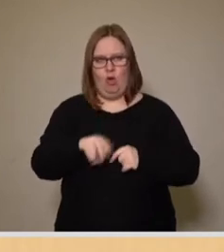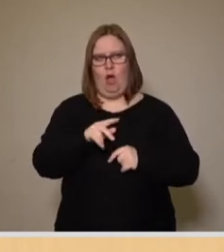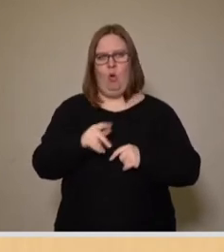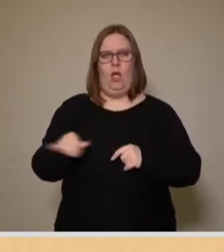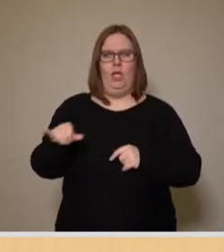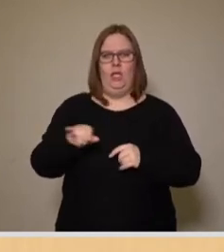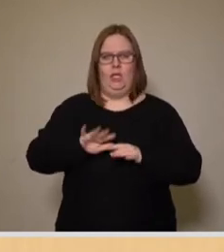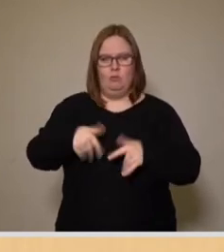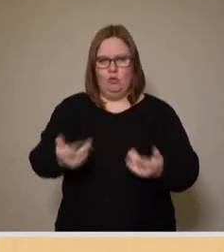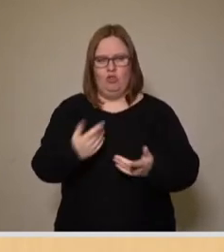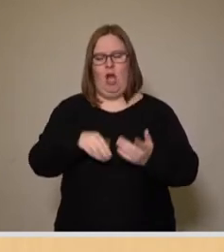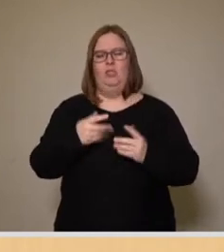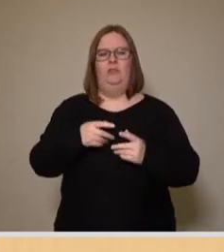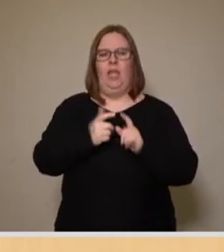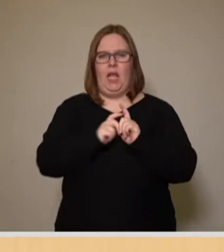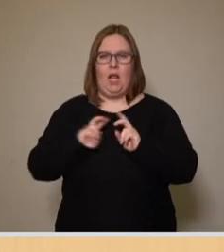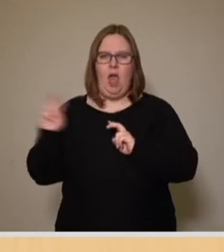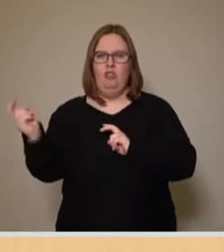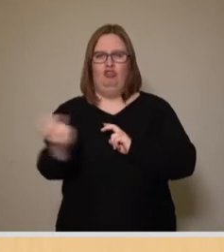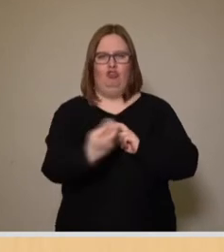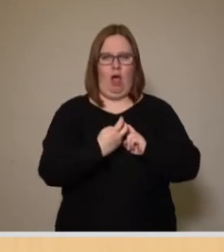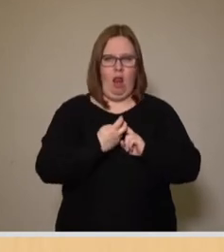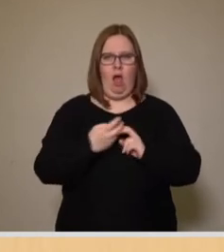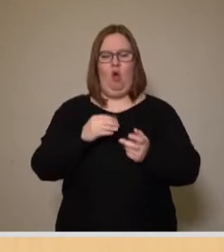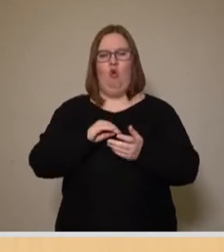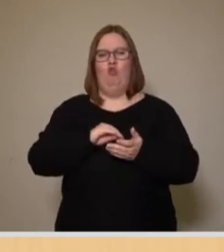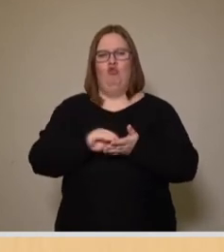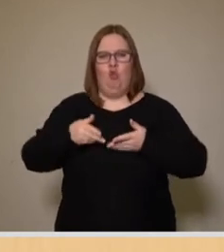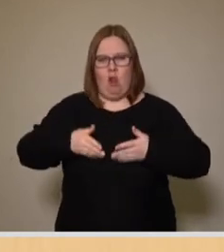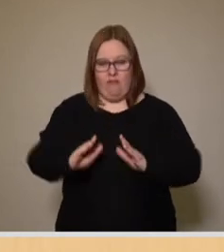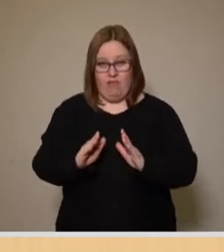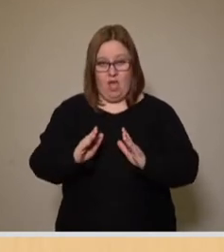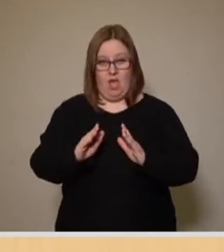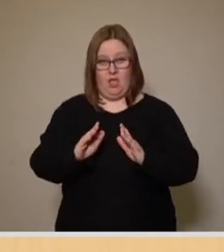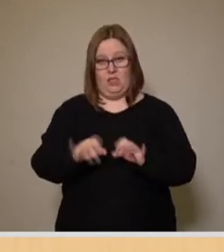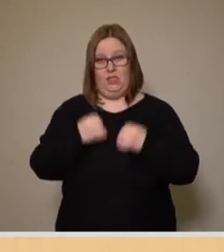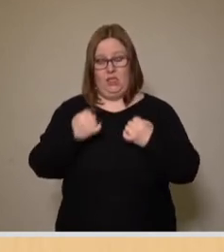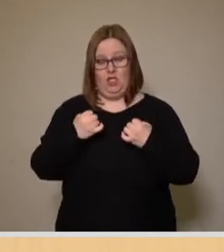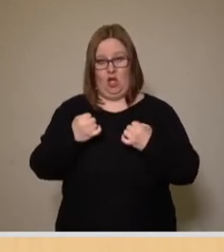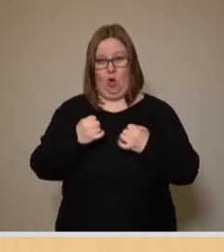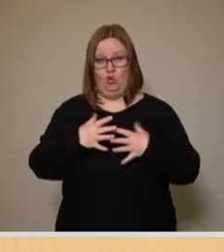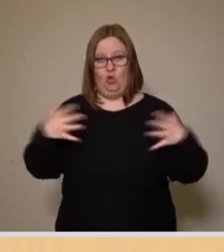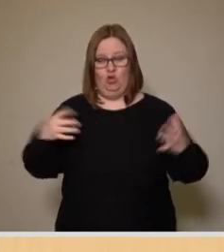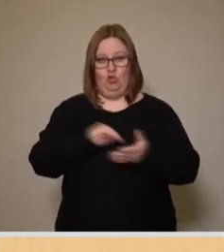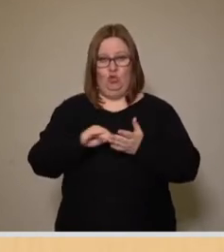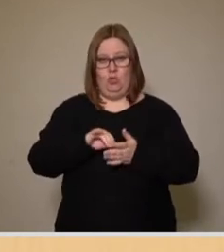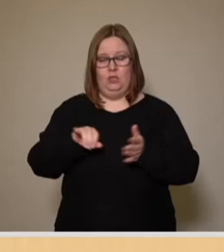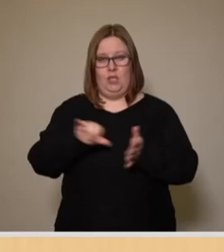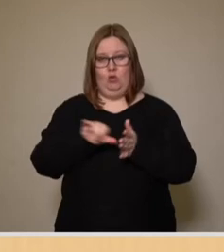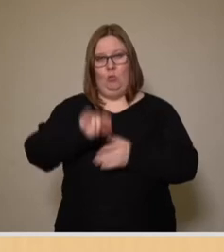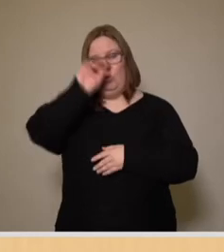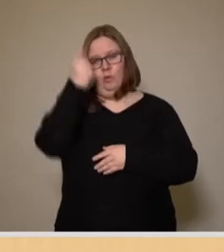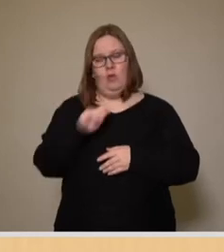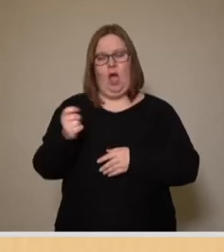Kippsdorfer Straße und die Gleisschleife, die Herstellung der Schulwegssicherheit, die Errichtung des größten Schulstandorts in Dresden, das Gymnasium und die